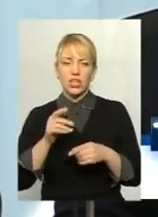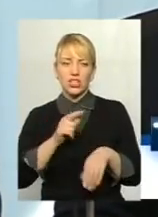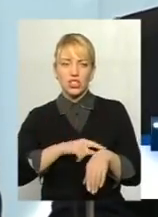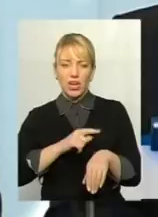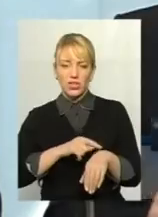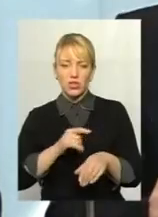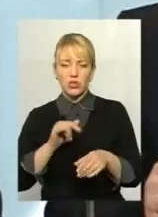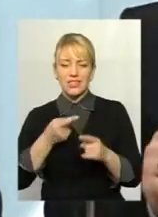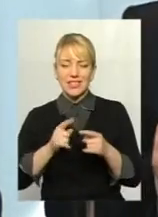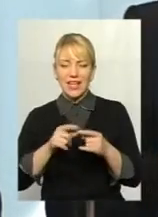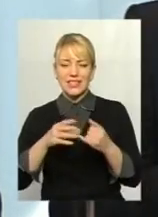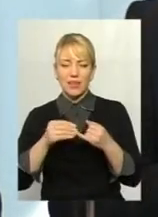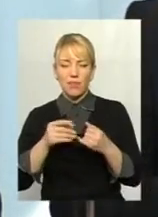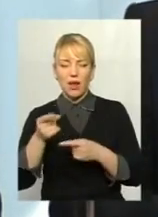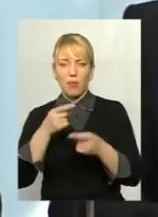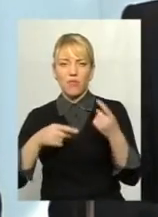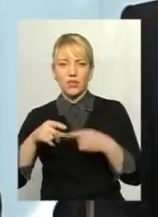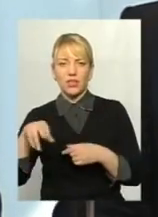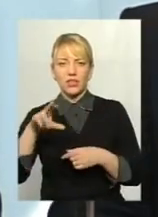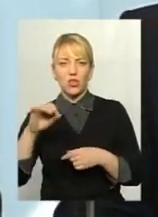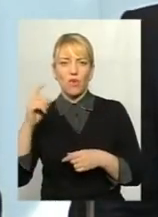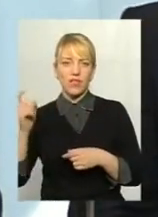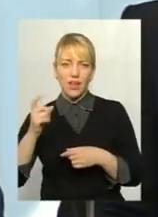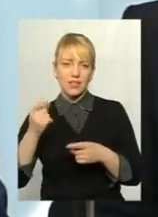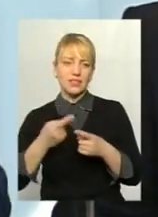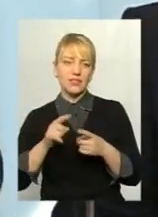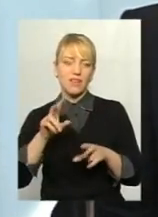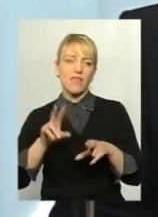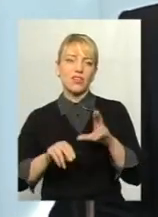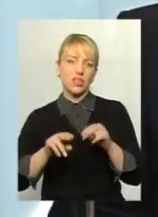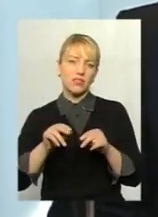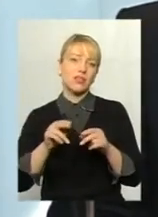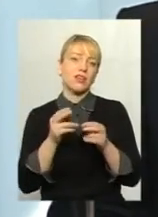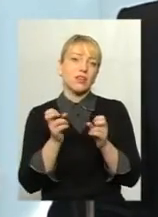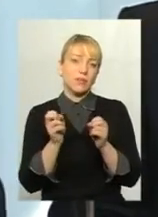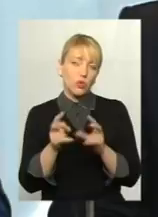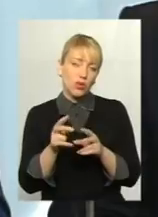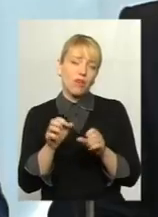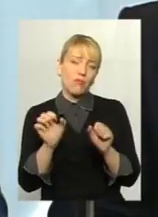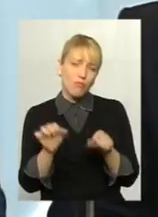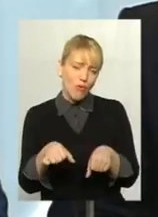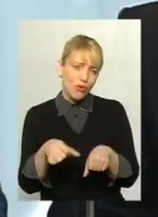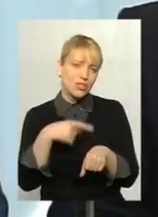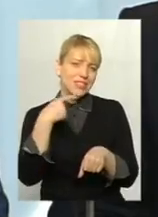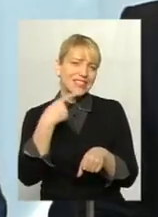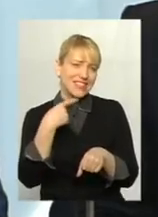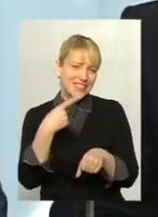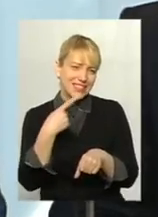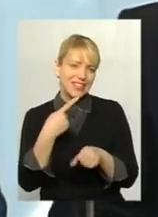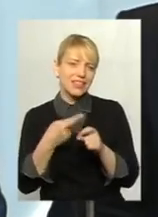власника. Сьогодні ще, тому, в принципі, його можна назвати десь, в якійсь мірі, певним, скажімо, таким,